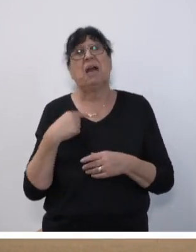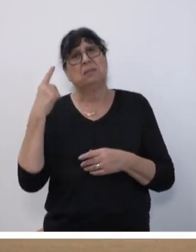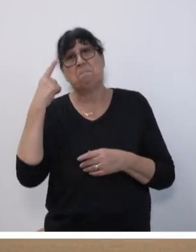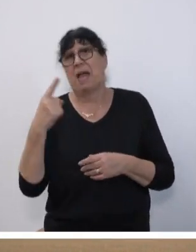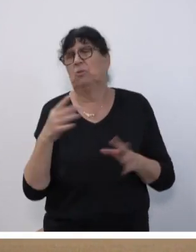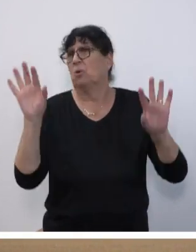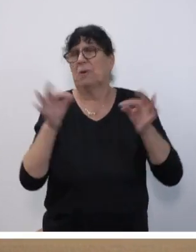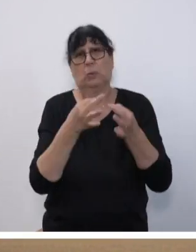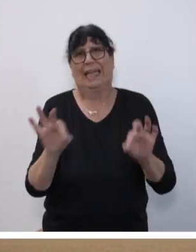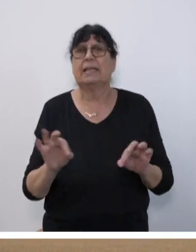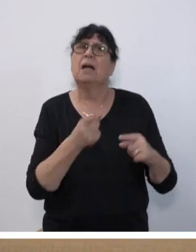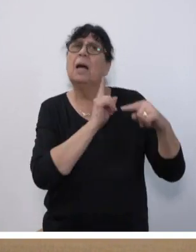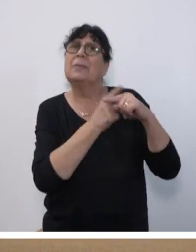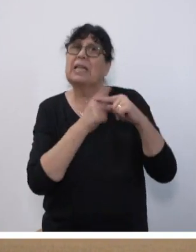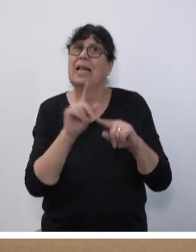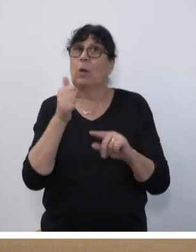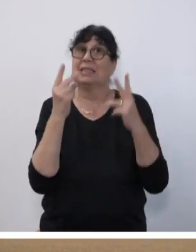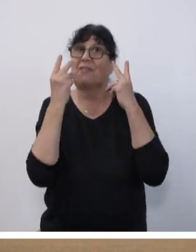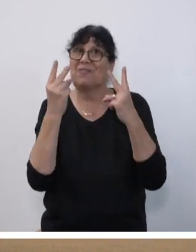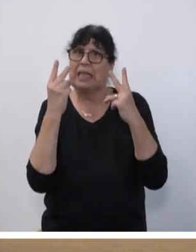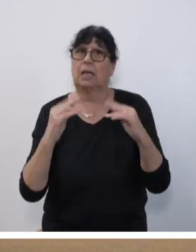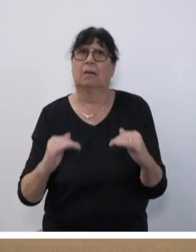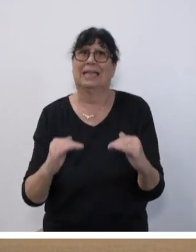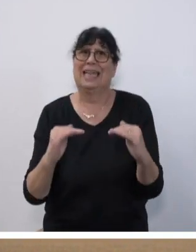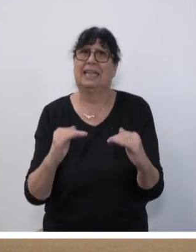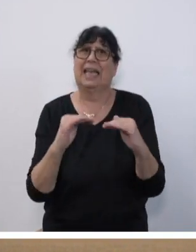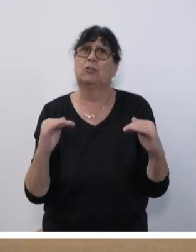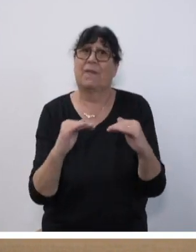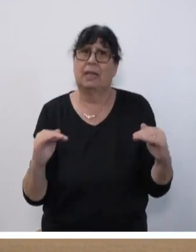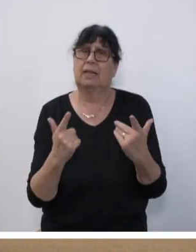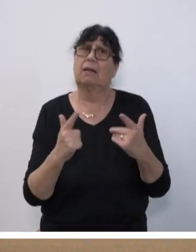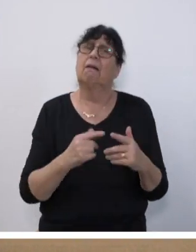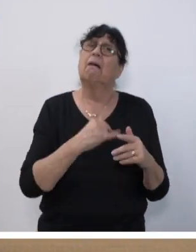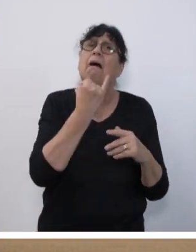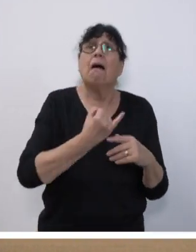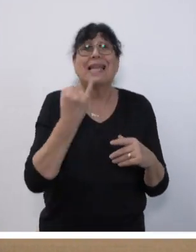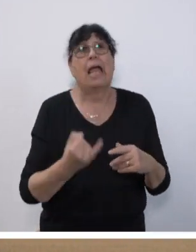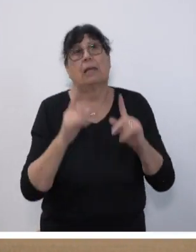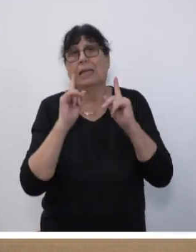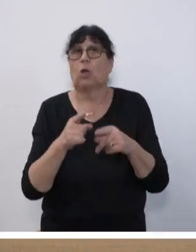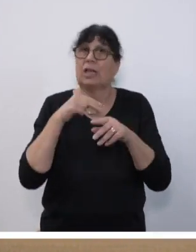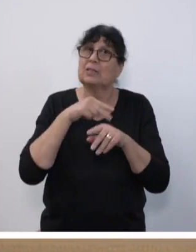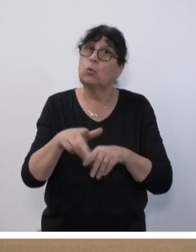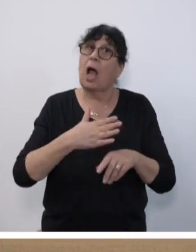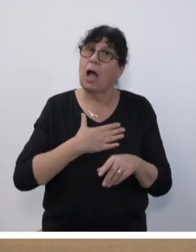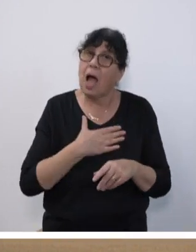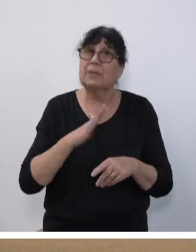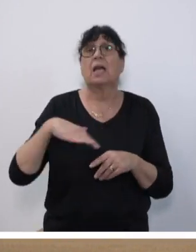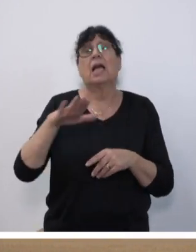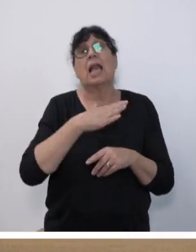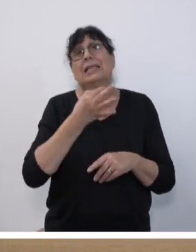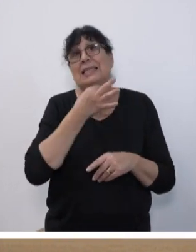denn bei Beteiligung ist eines wichtig, niedrigschwellig. Jeder und jede soll den Zugang haben, das ist bei einem Landesjugendparlament